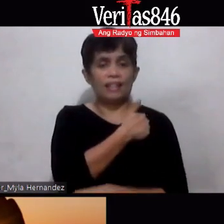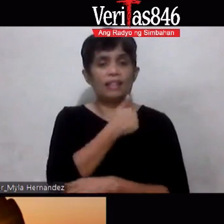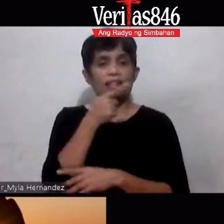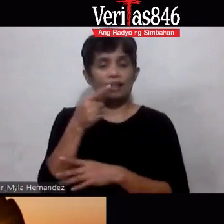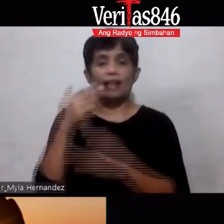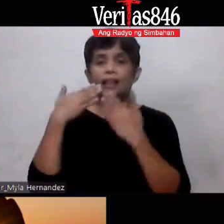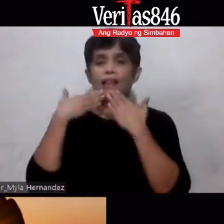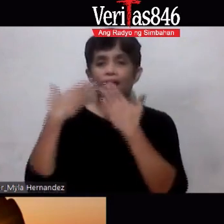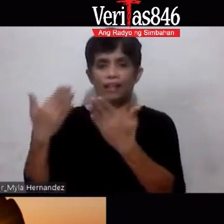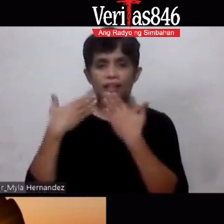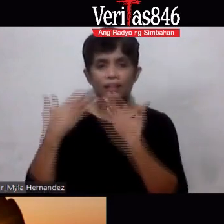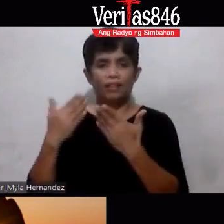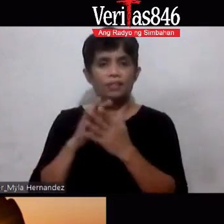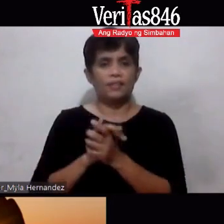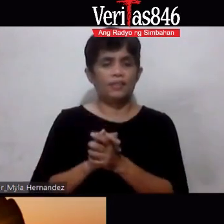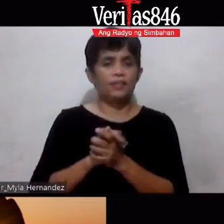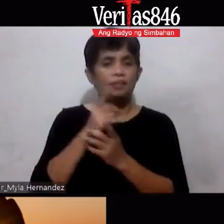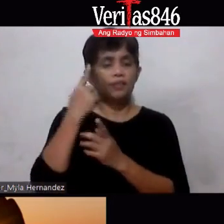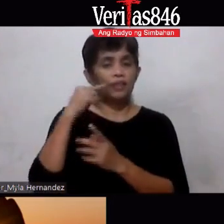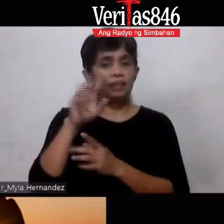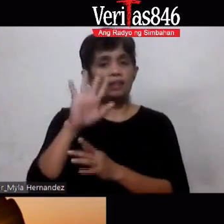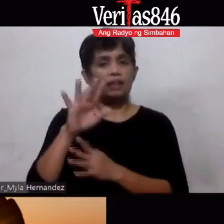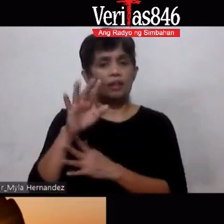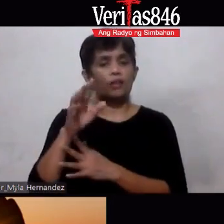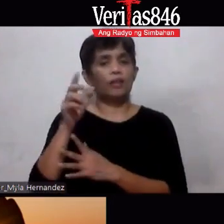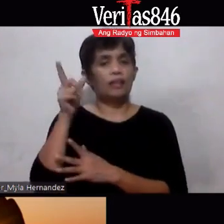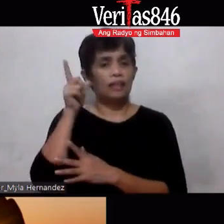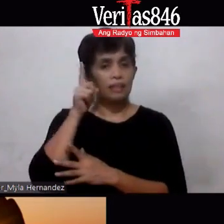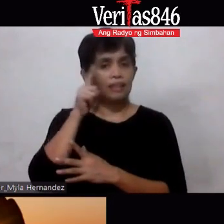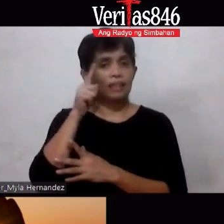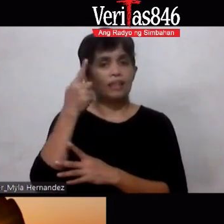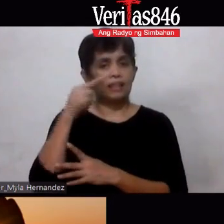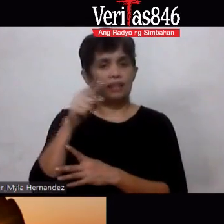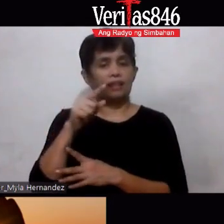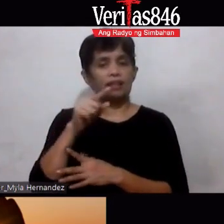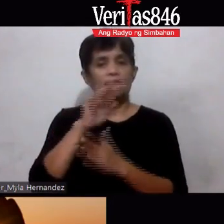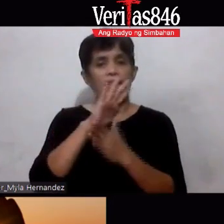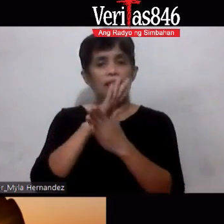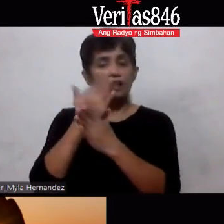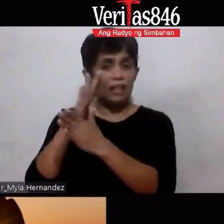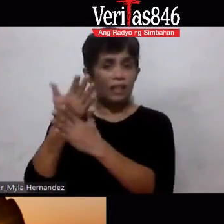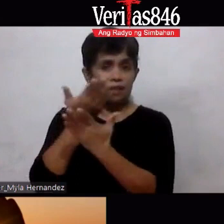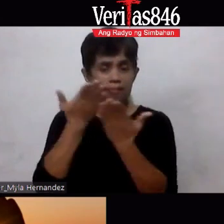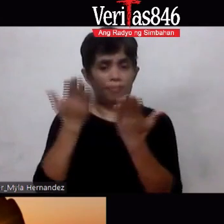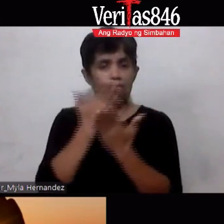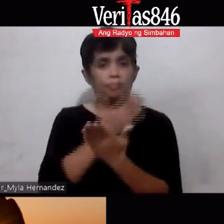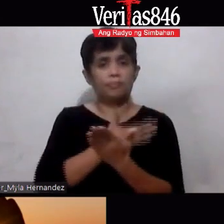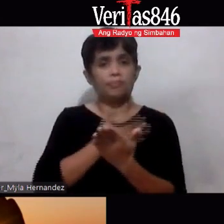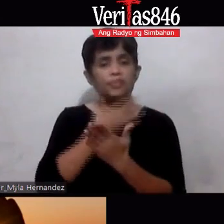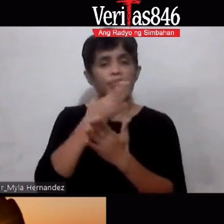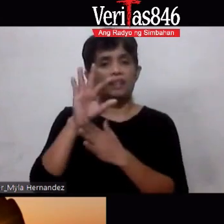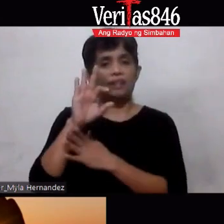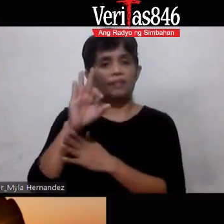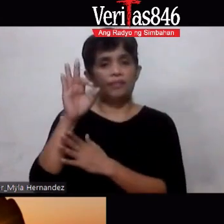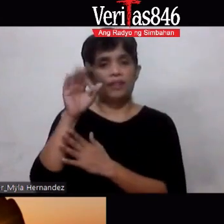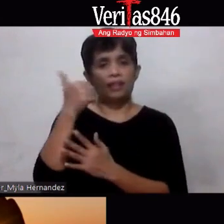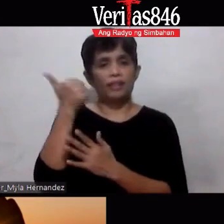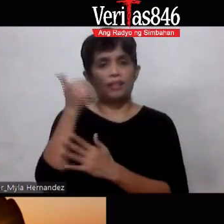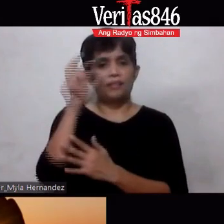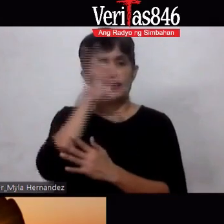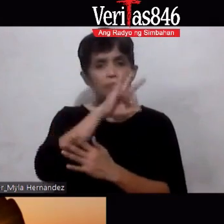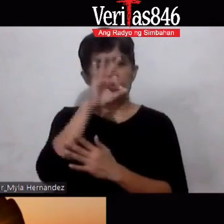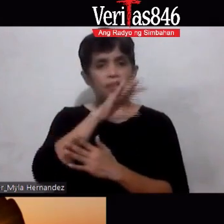magpasalamat sa kanya sa kanyang pakikinig pakishare naman niya sa ibang mga Pilipino dyan sa Canada at pakisabi na